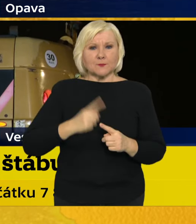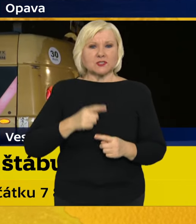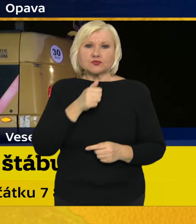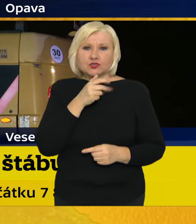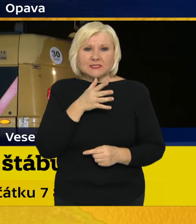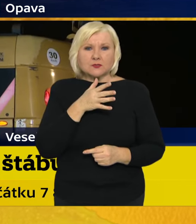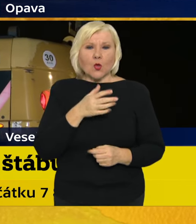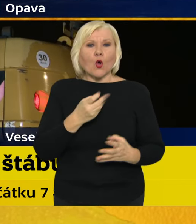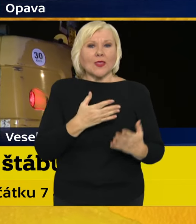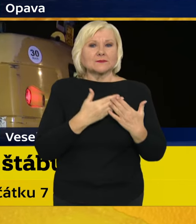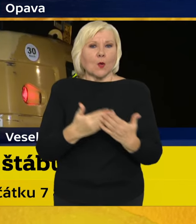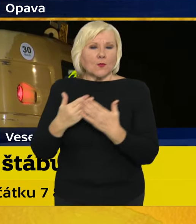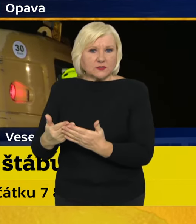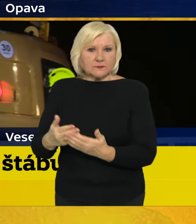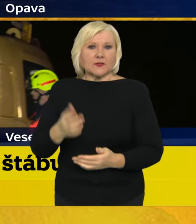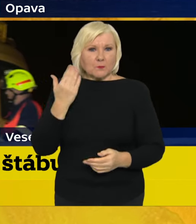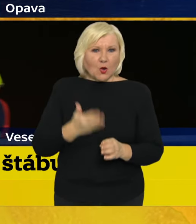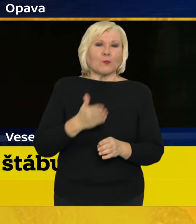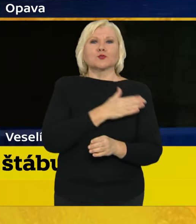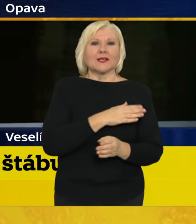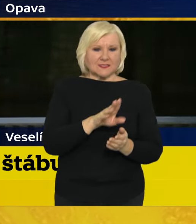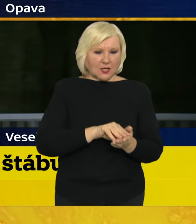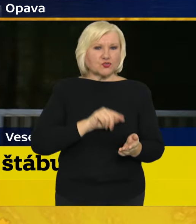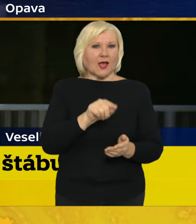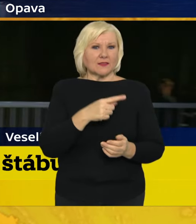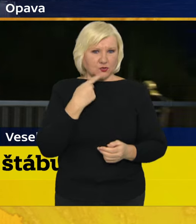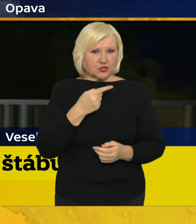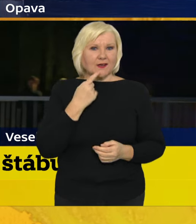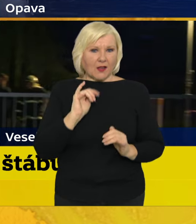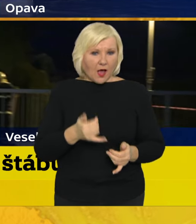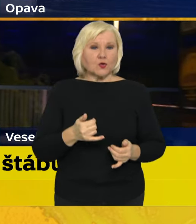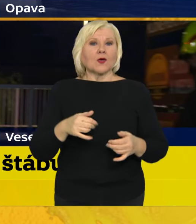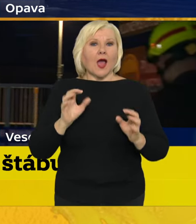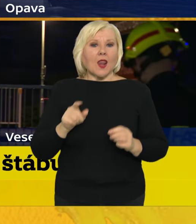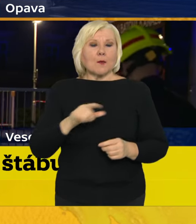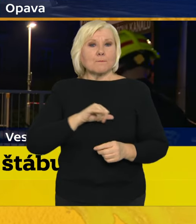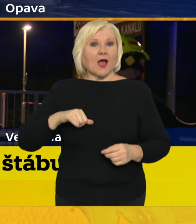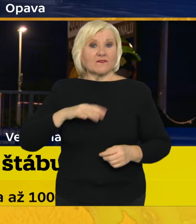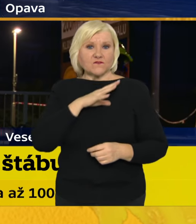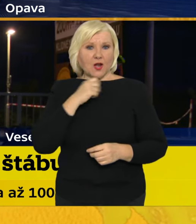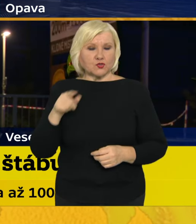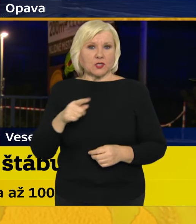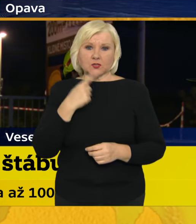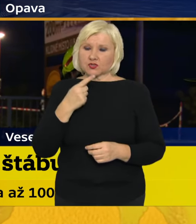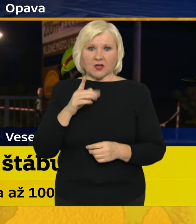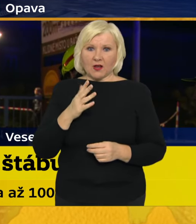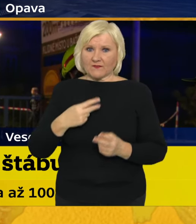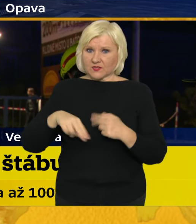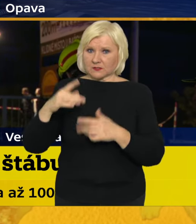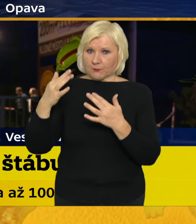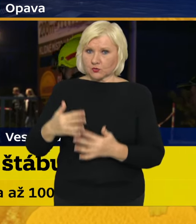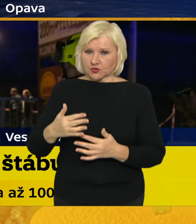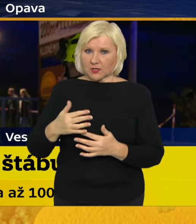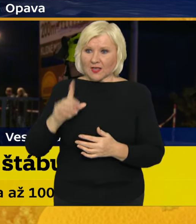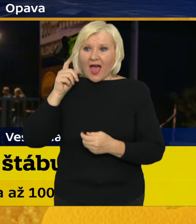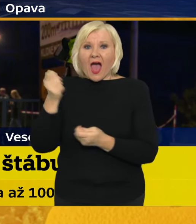zásahů. Já vím, že zazněla úplně na počátku tiskové konference, ale zároveň vím, že pan Vlček dnes zmiňoval vlastně vyšší počty zásahů jenom u